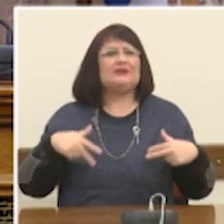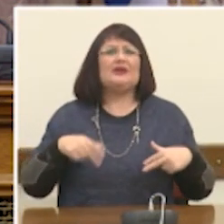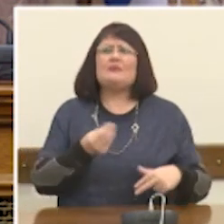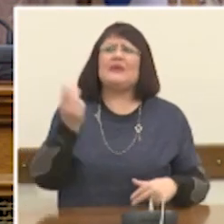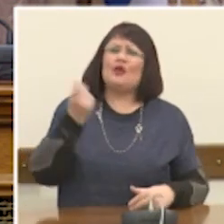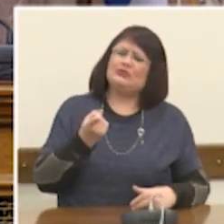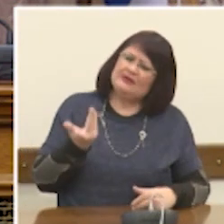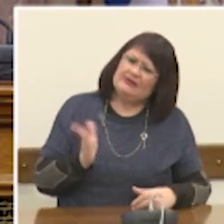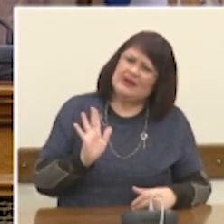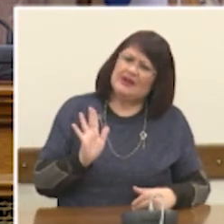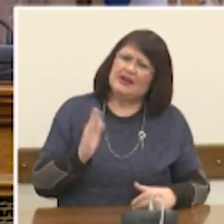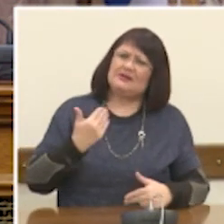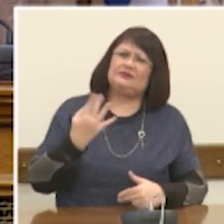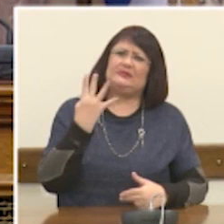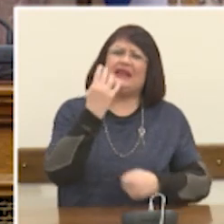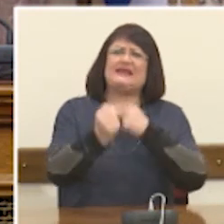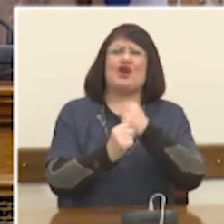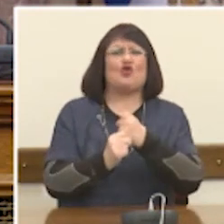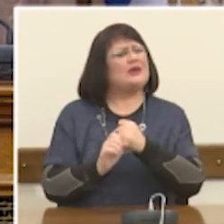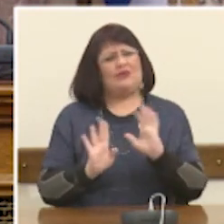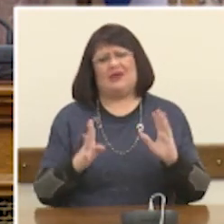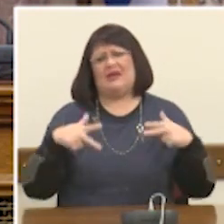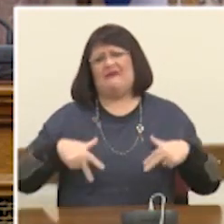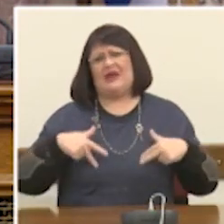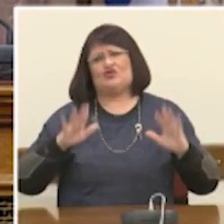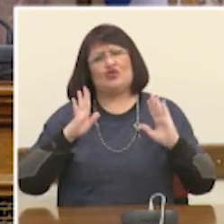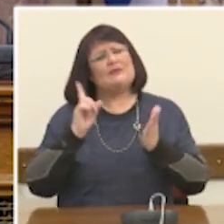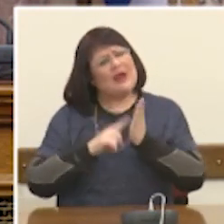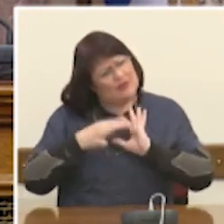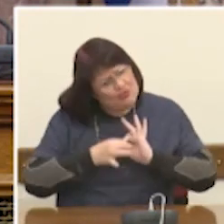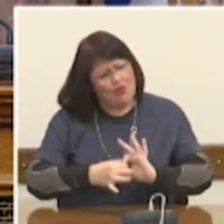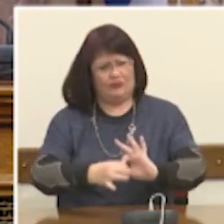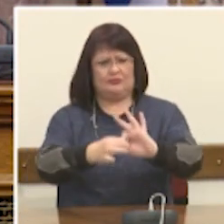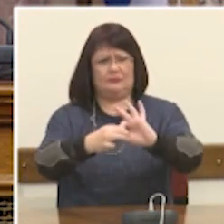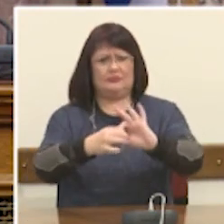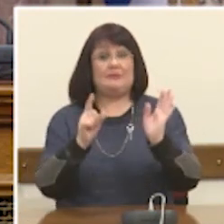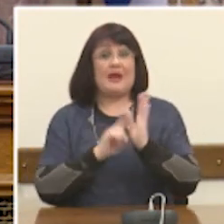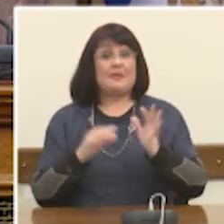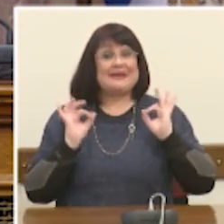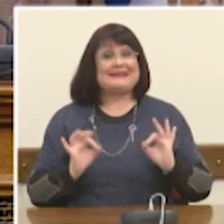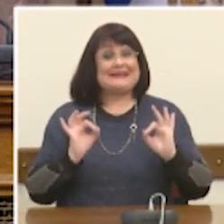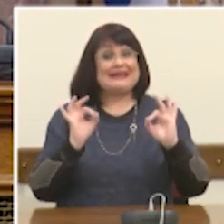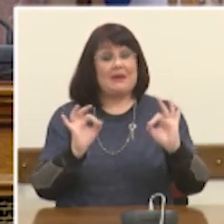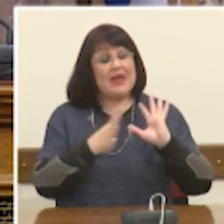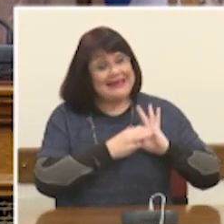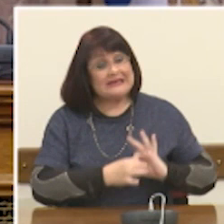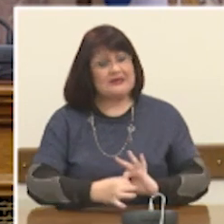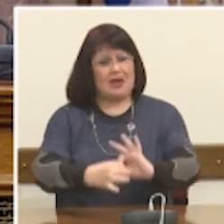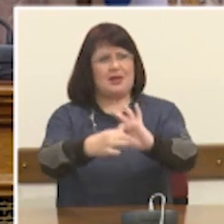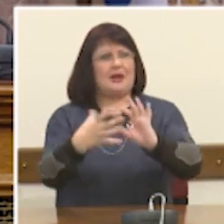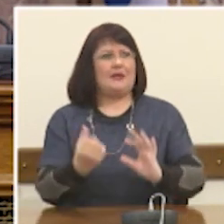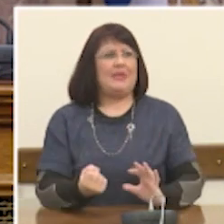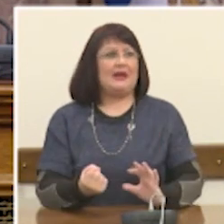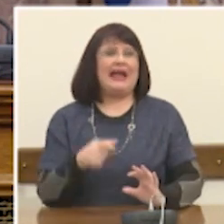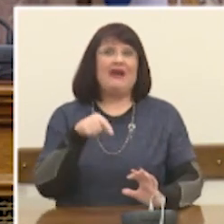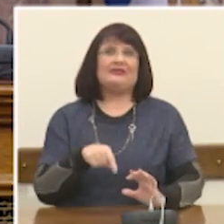τετραετίας. Και γι' αυτό και θα πρέπει να υπηρετούνται με συνέπεια και συνέχεια. Και γι' αυτό και θα